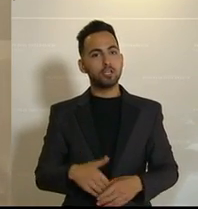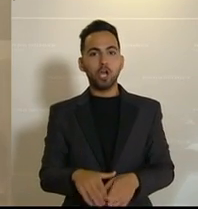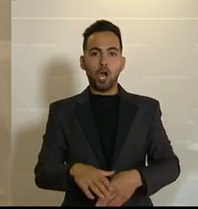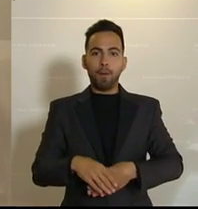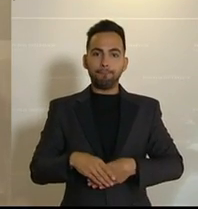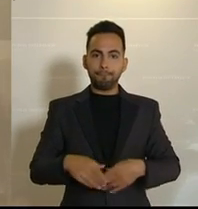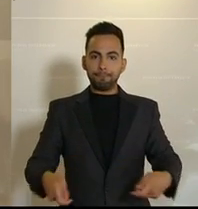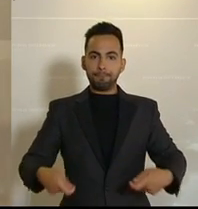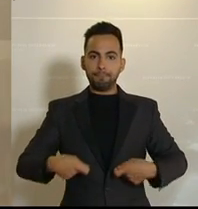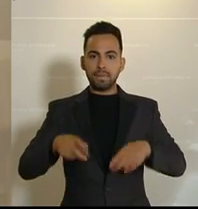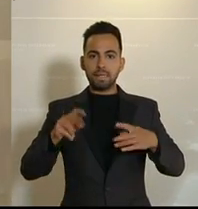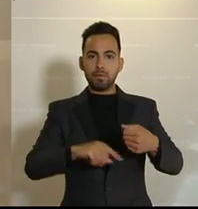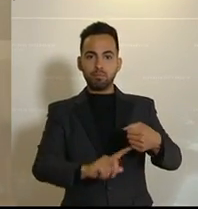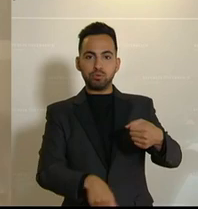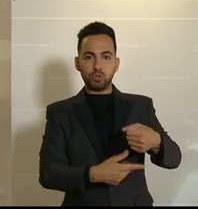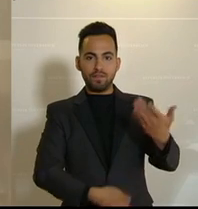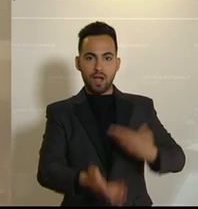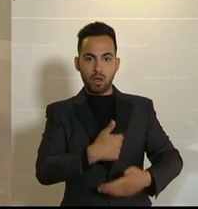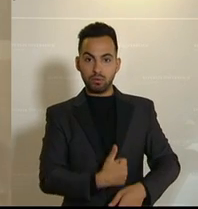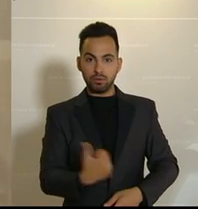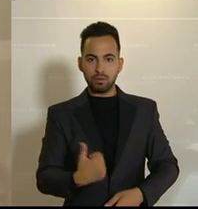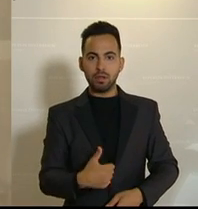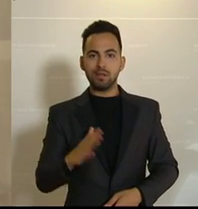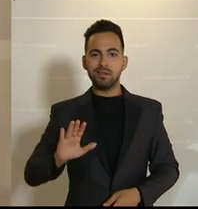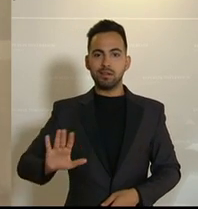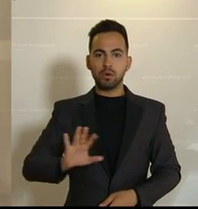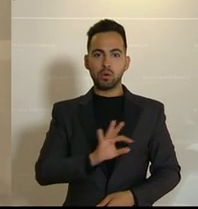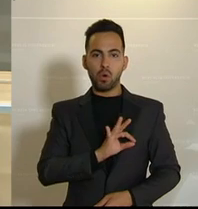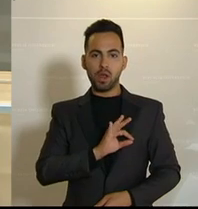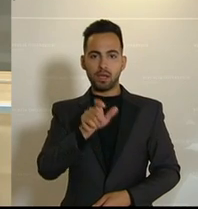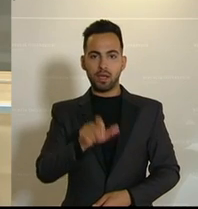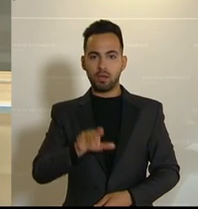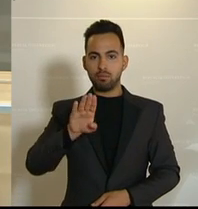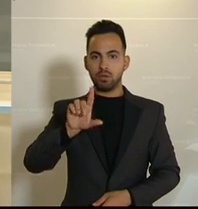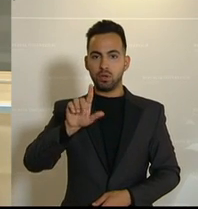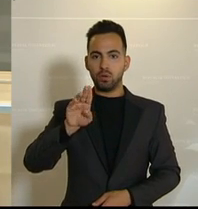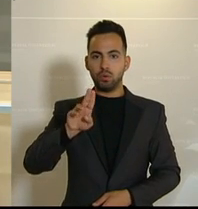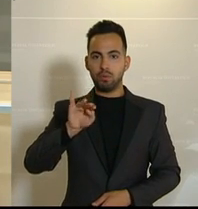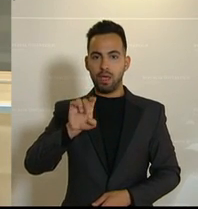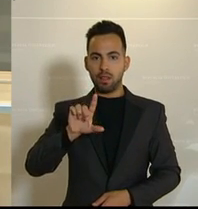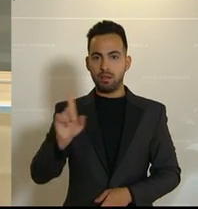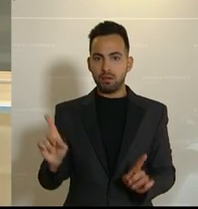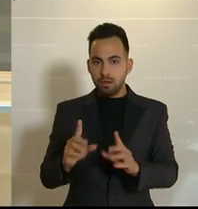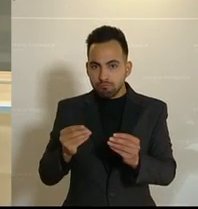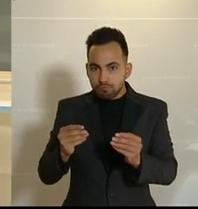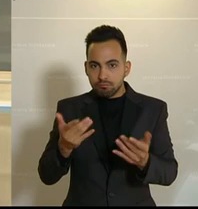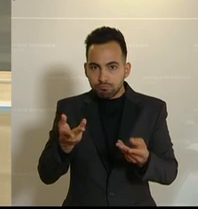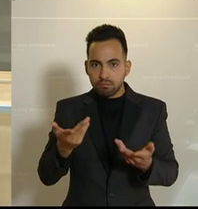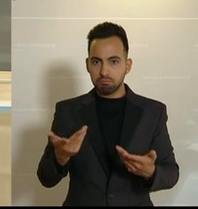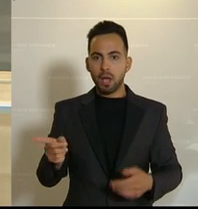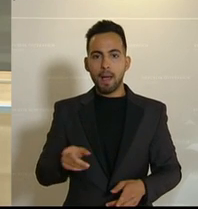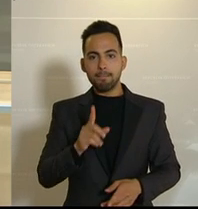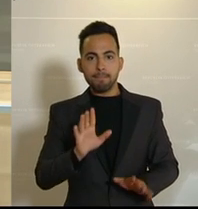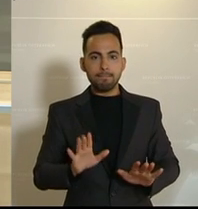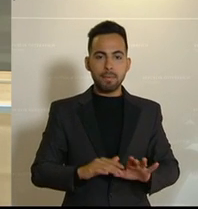wenn es um Budgetverhandlungen geht mit Ihrem Parteikollegen Blümel, wenn es um die notwendige Finanzierung für das